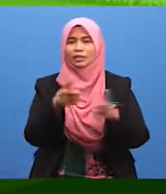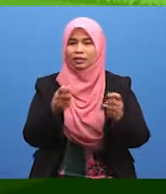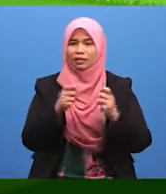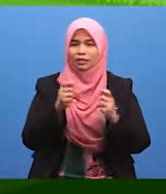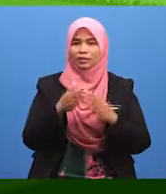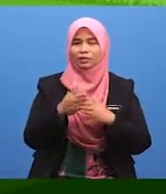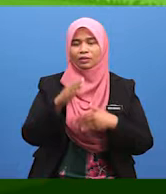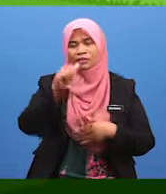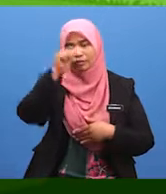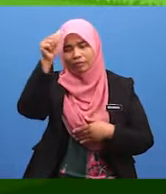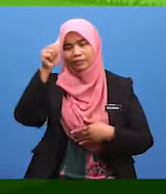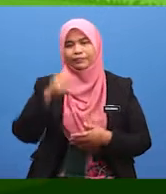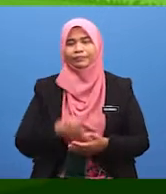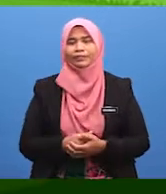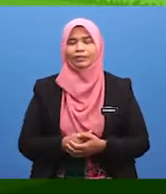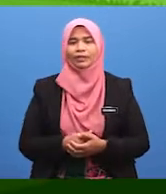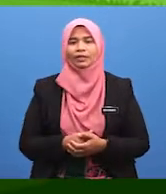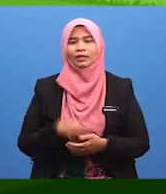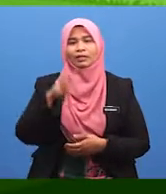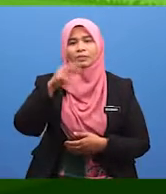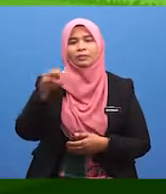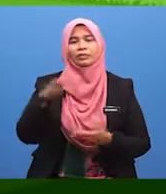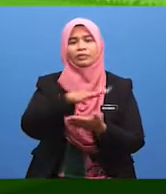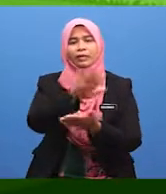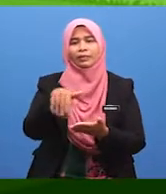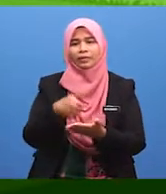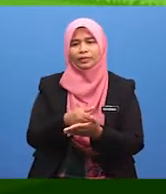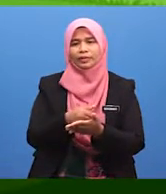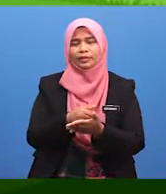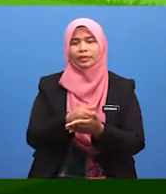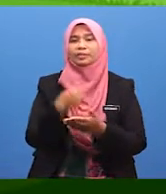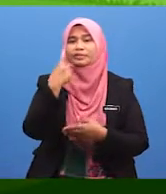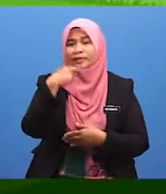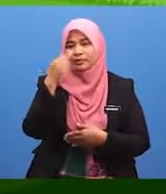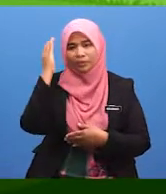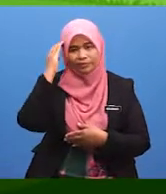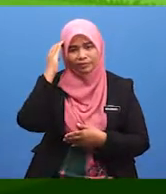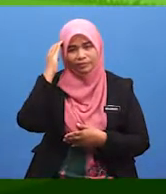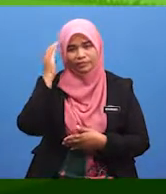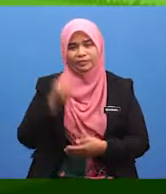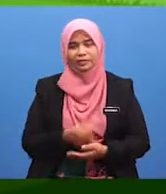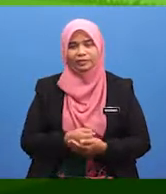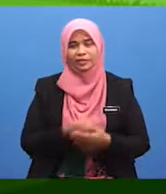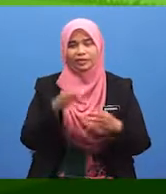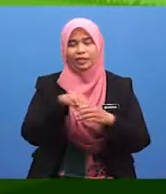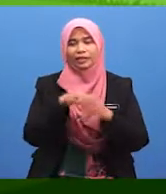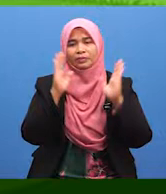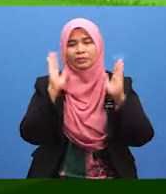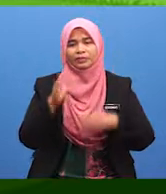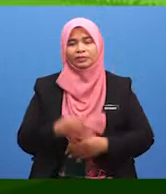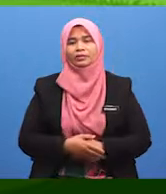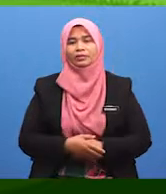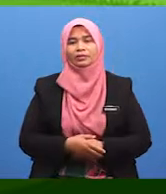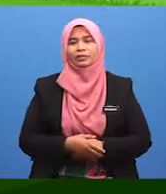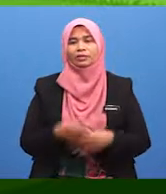oleh Allah subhanahu wa ta'ala. Murid-murid sekalian, siapa tahu dalam